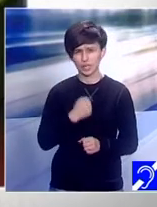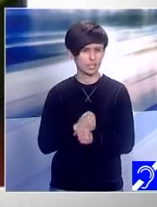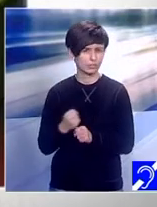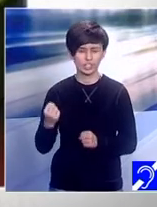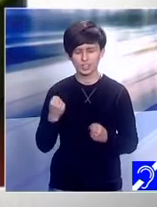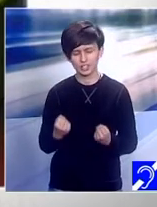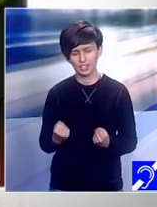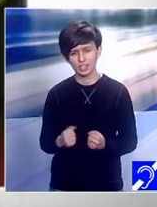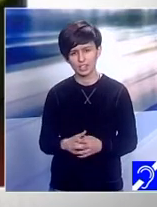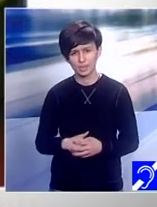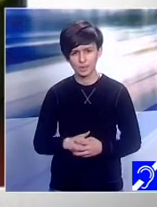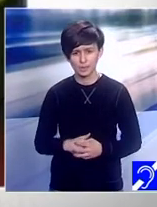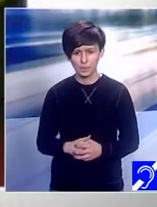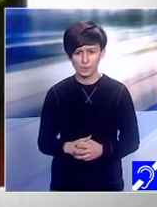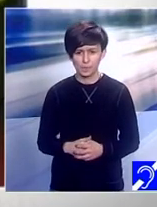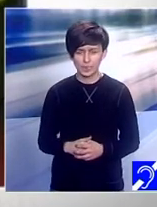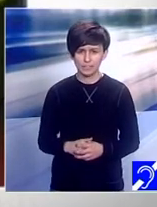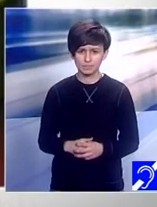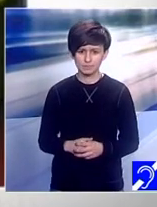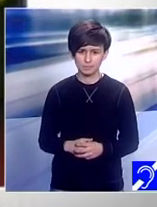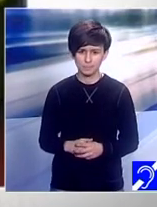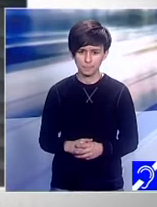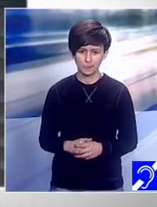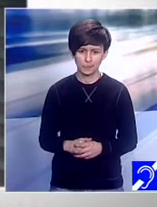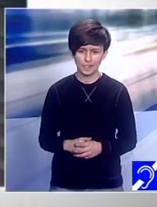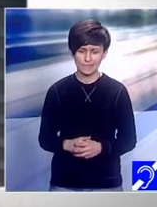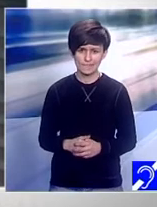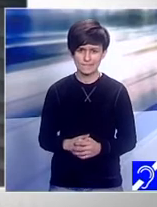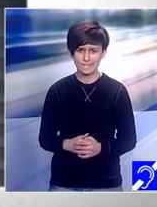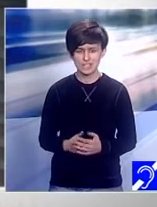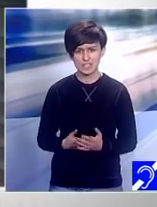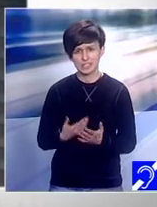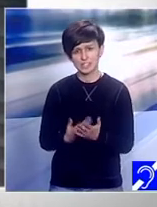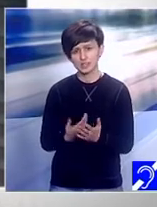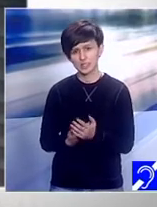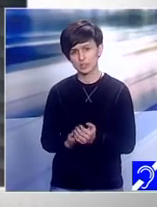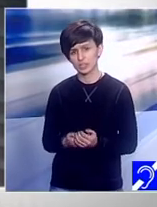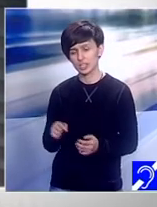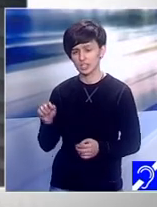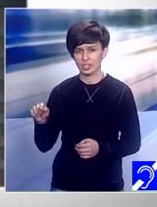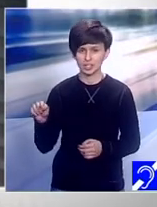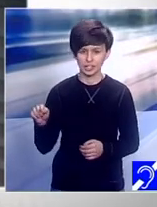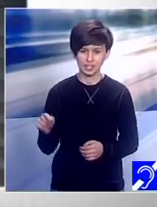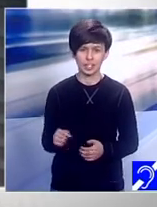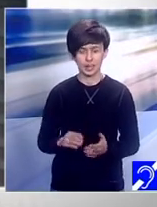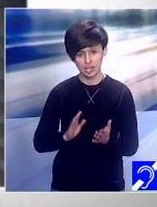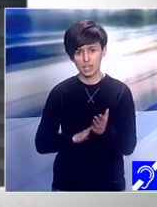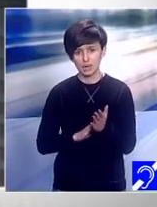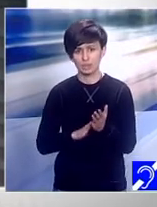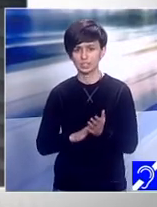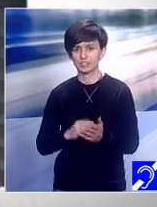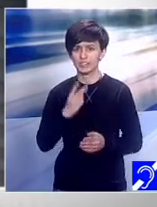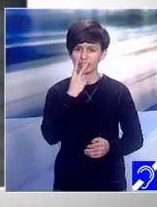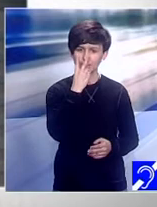la servici dar el pentru că tocmai pentru că era atât de conștincios și motivat o vedea ca o